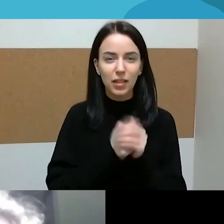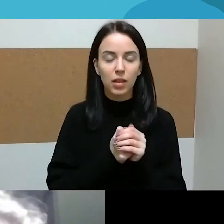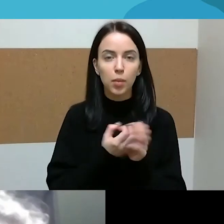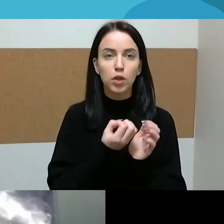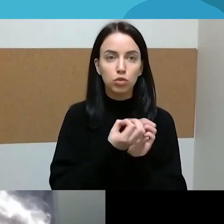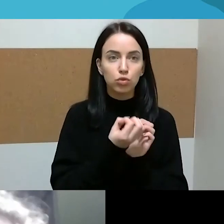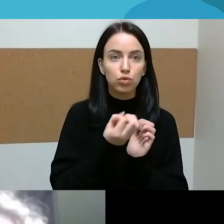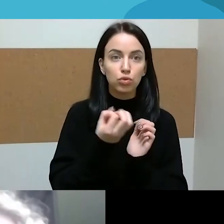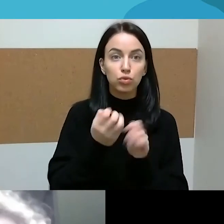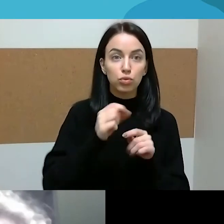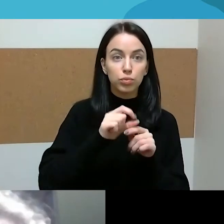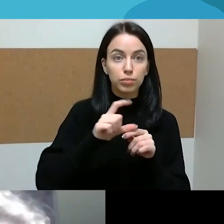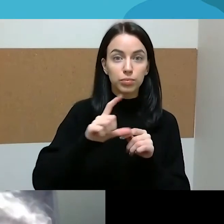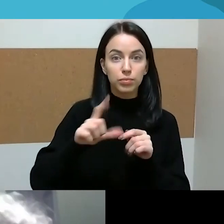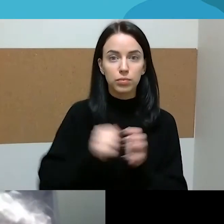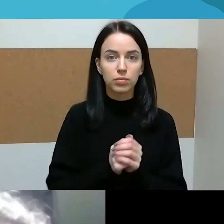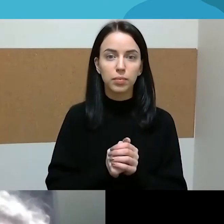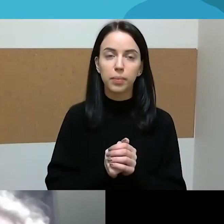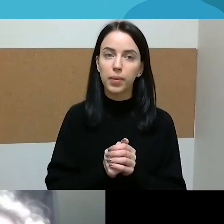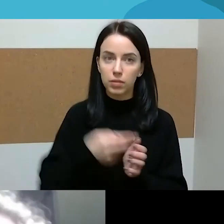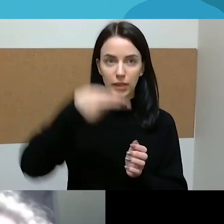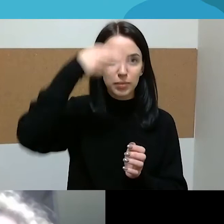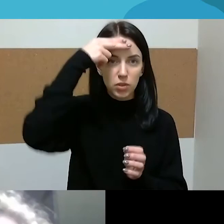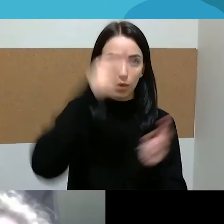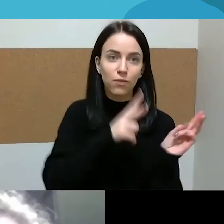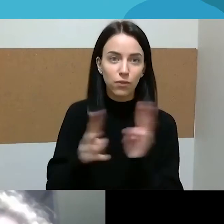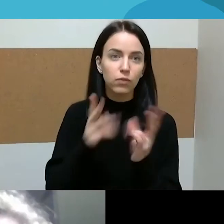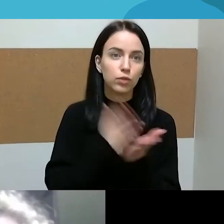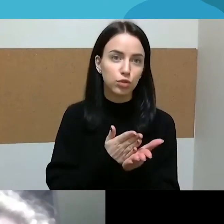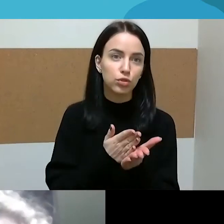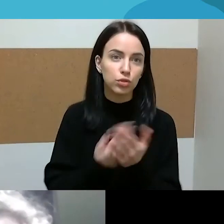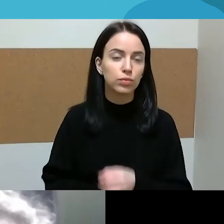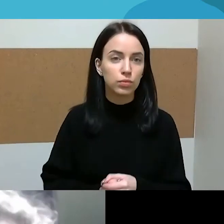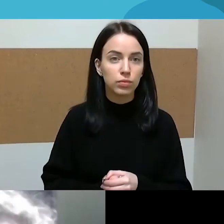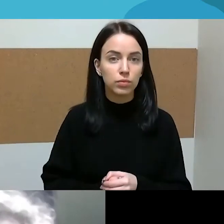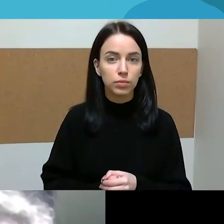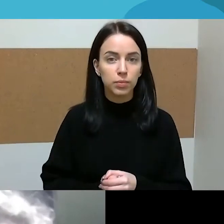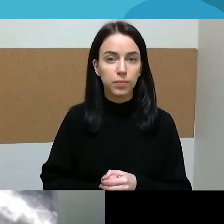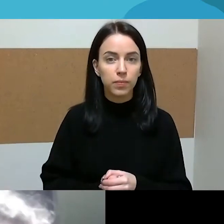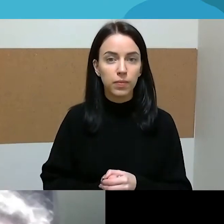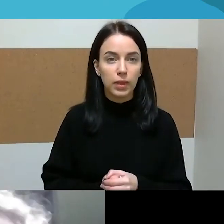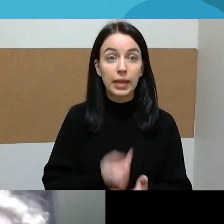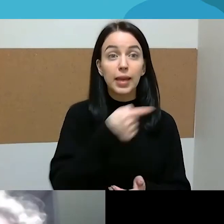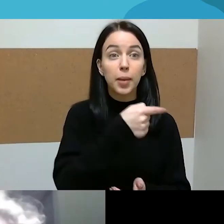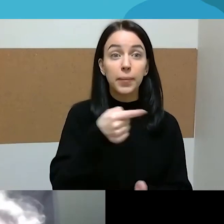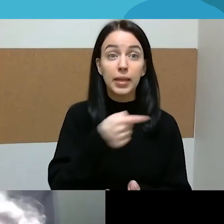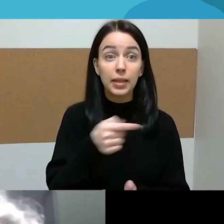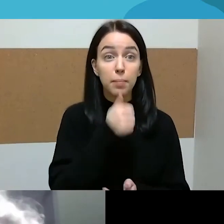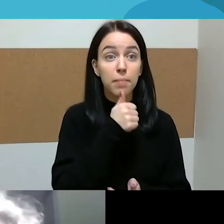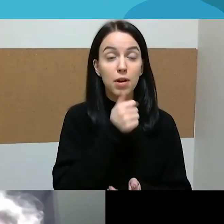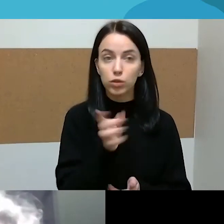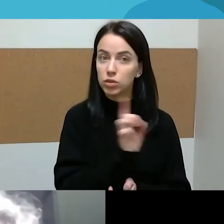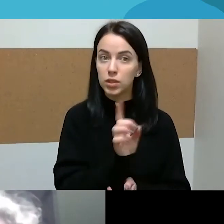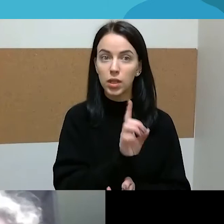dar kartą įtvirtina tas nuostatas. Ir čia nebūtinai reikia ieškoti negatyvių pavyzdžių. Pavyzdžiui, iš